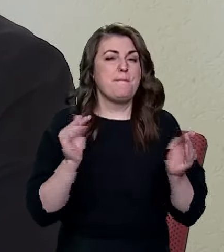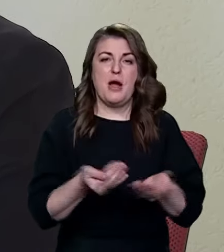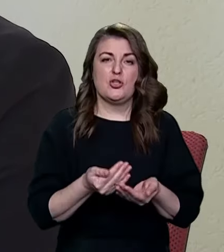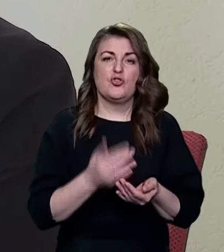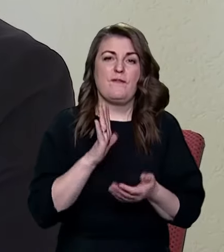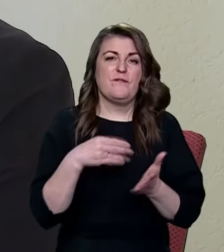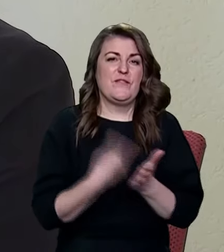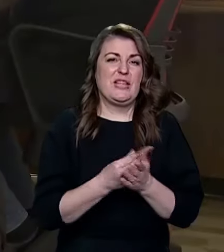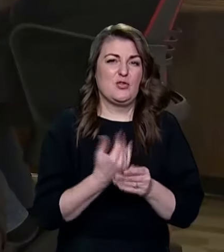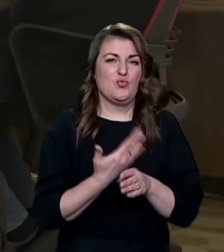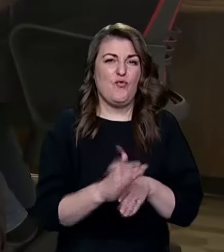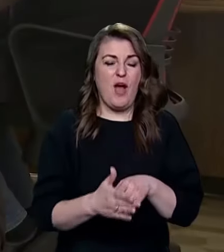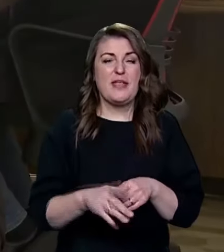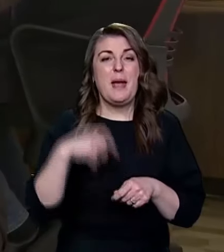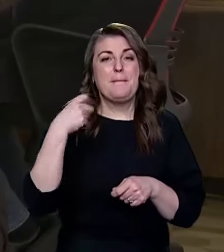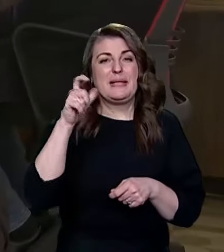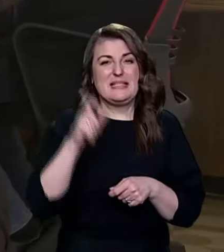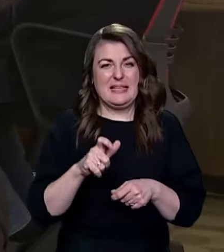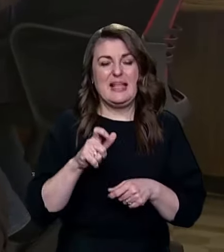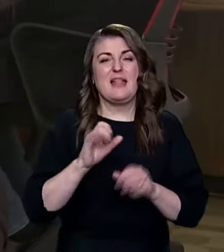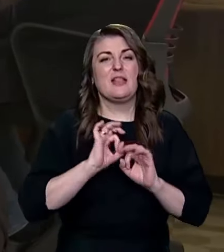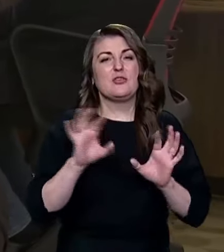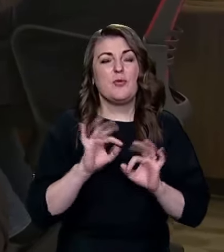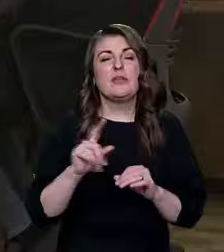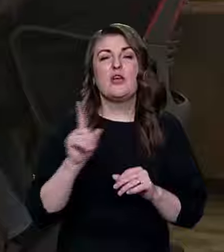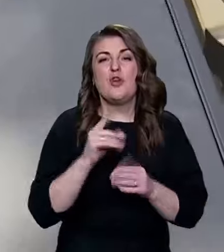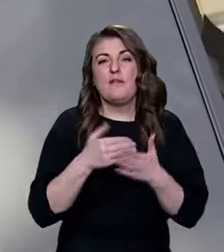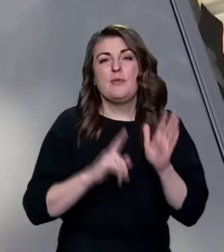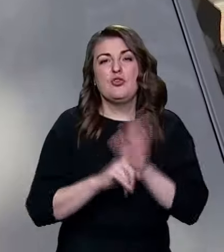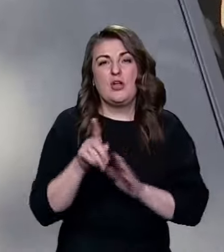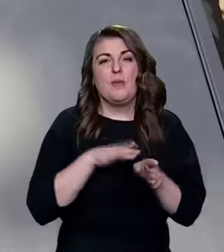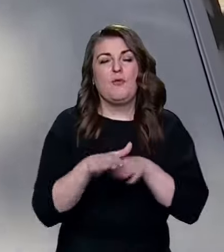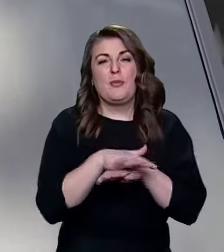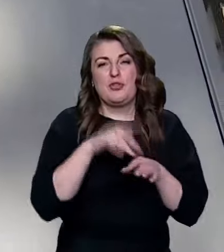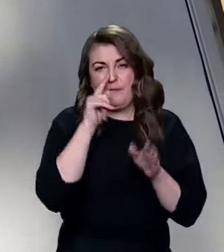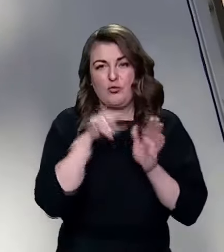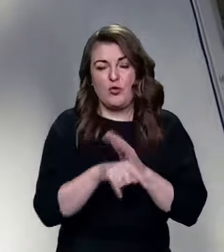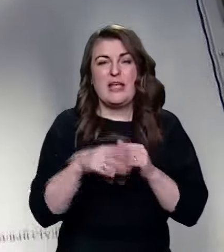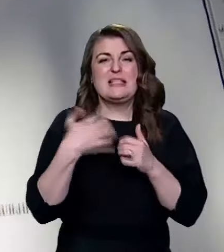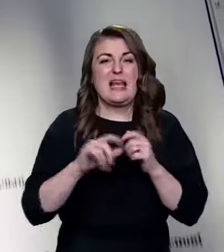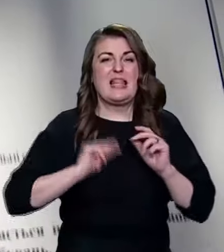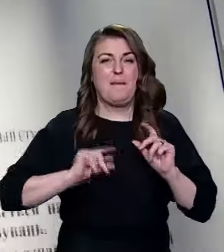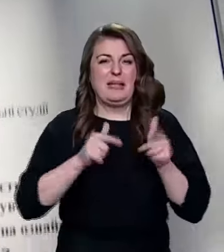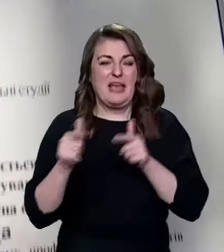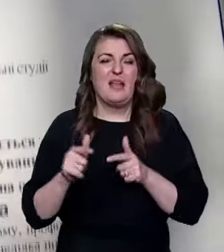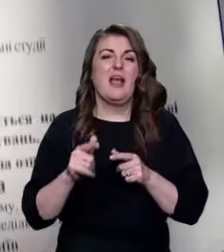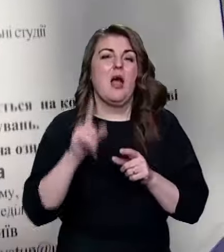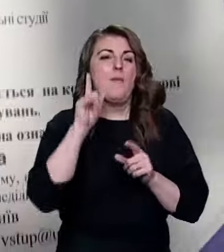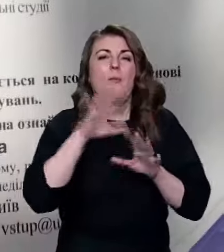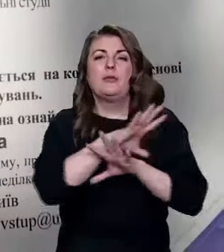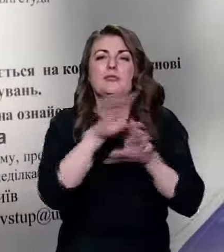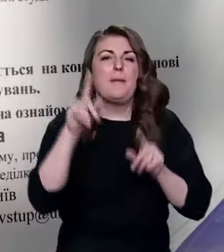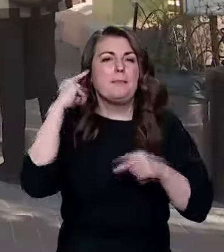в фінансуванні. Президент Наукма розповідає, від початку повномасштабного вторгнення серед абітурієнтів попит збільшився на